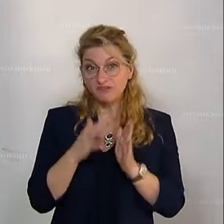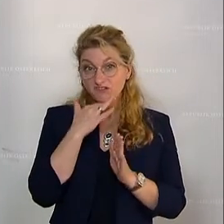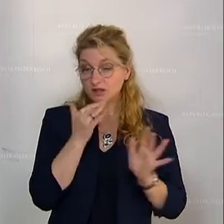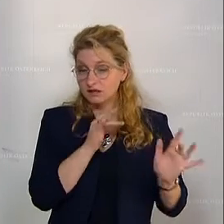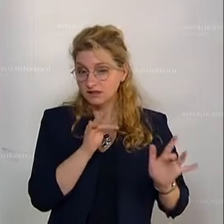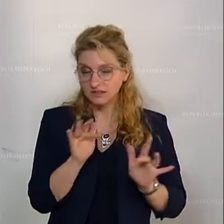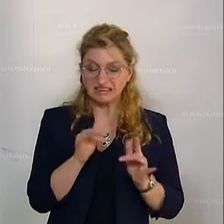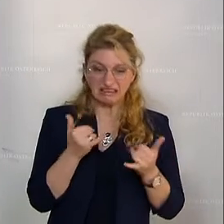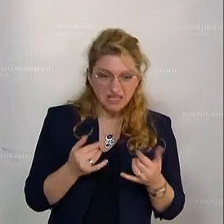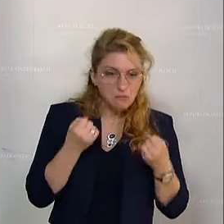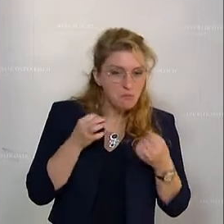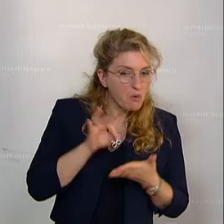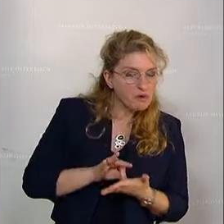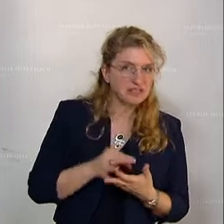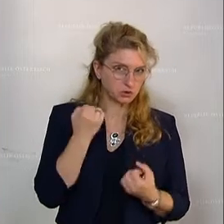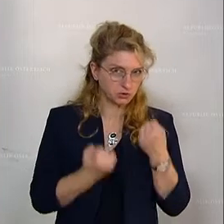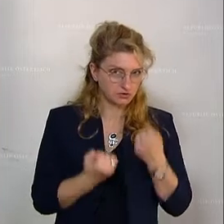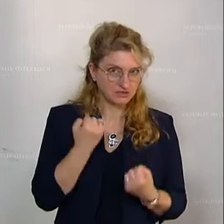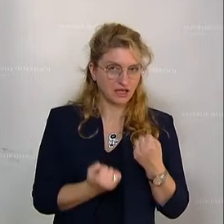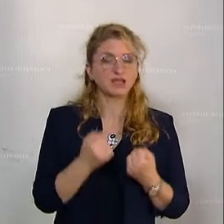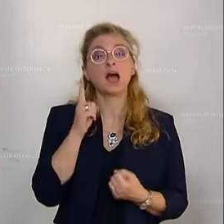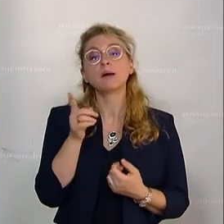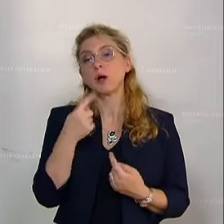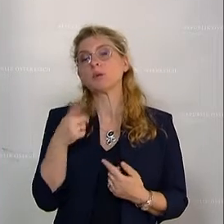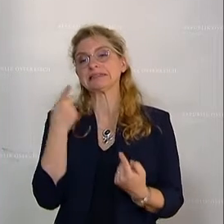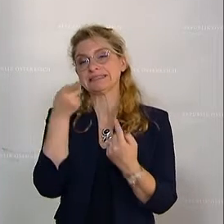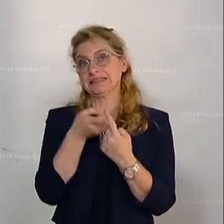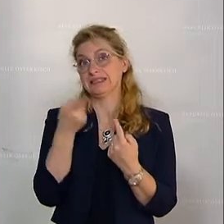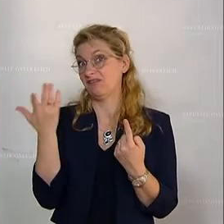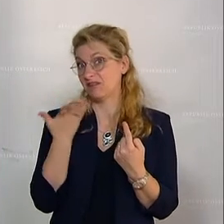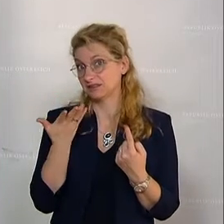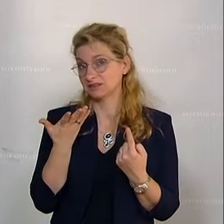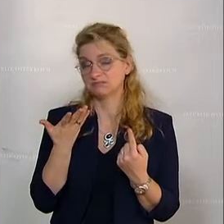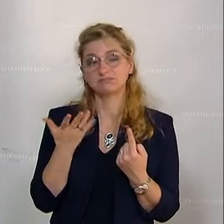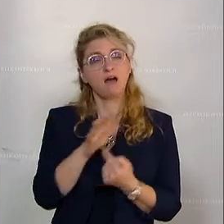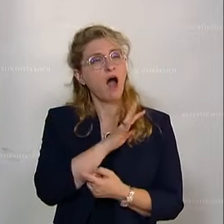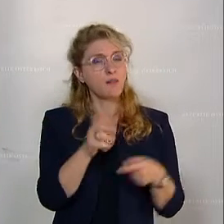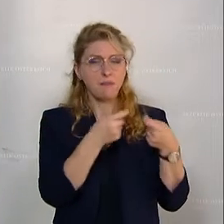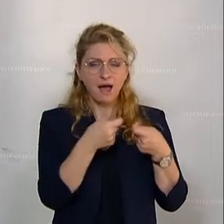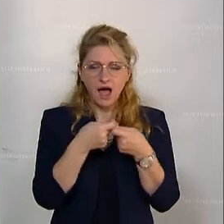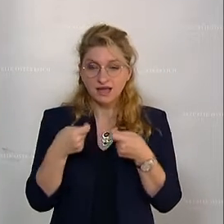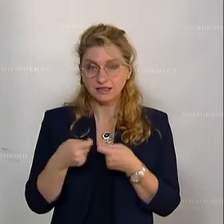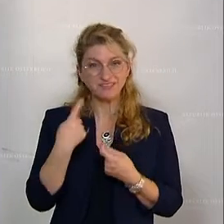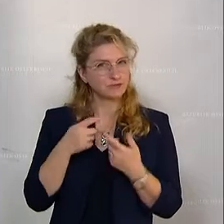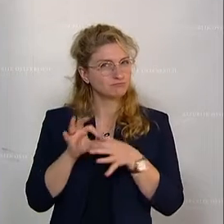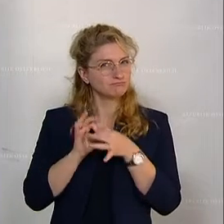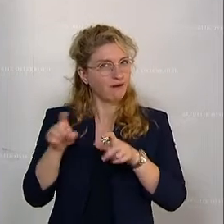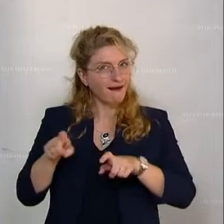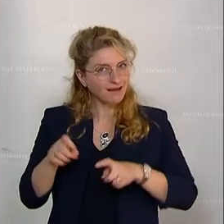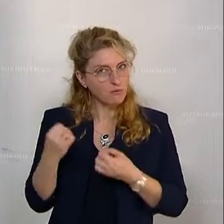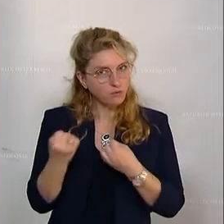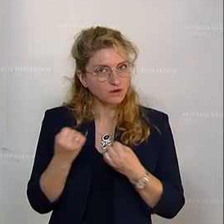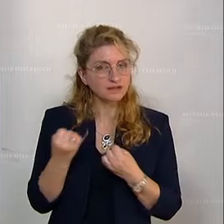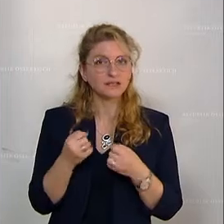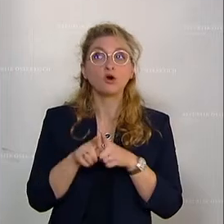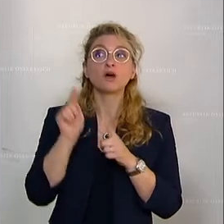sind aktuell schwierig und ich darf unsere Ziele so definieren. Alle Maßnahmen, die wir agrarpolitisch setzen und auch auf